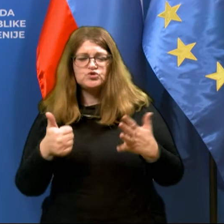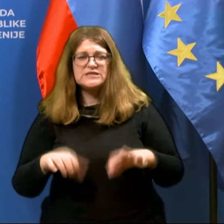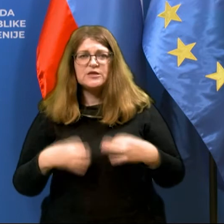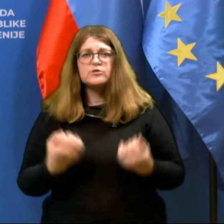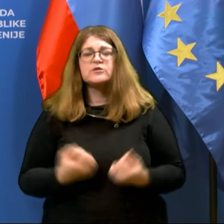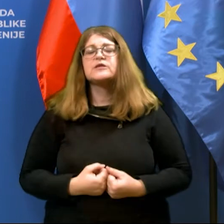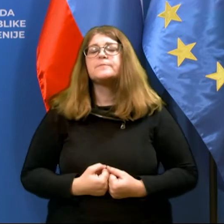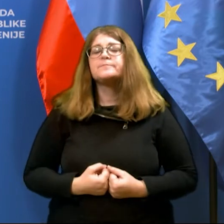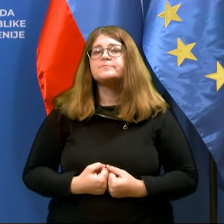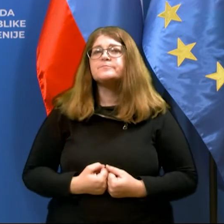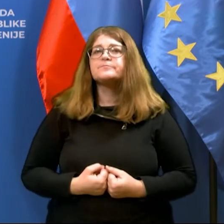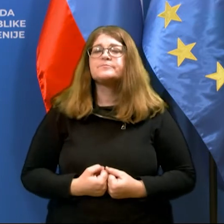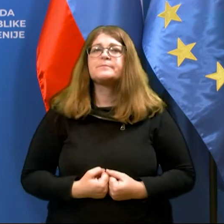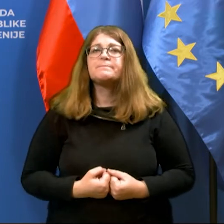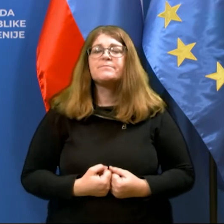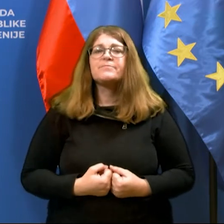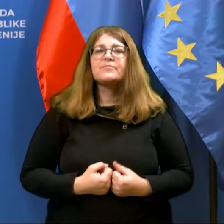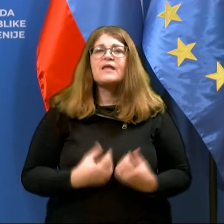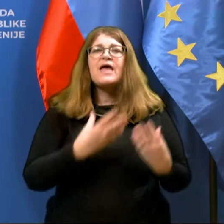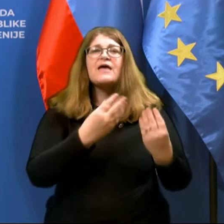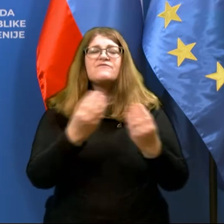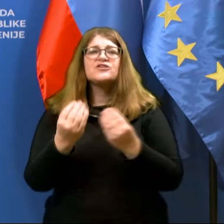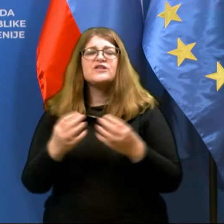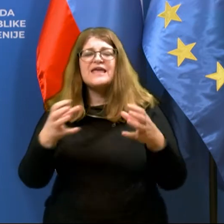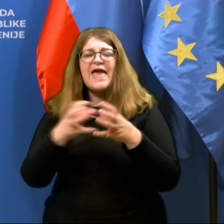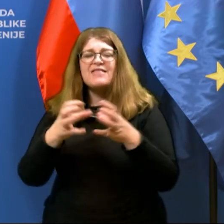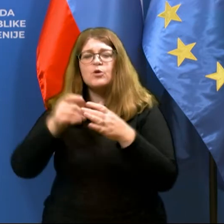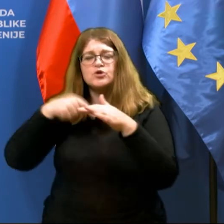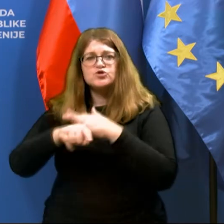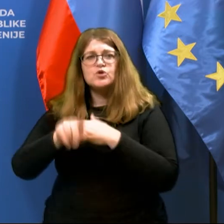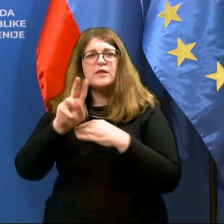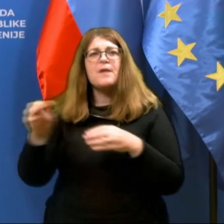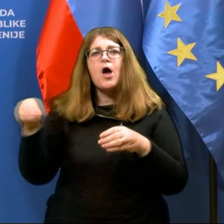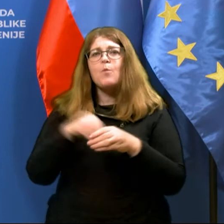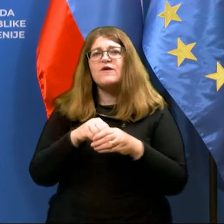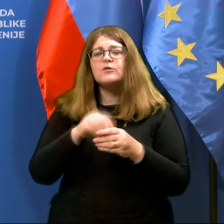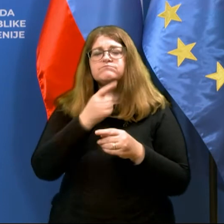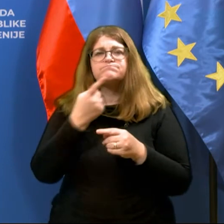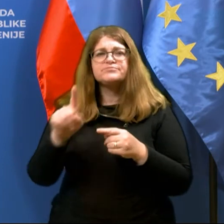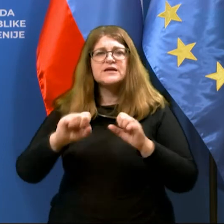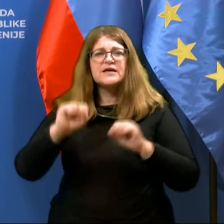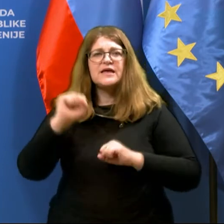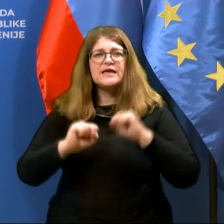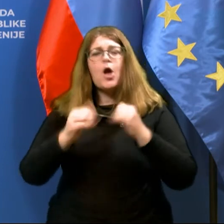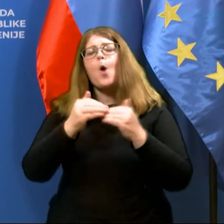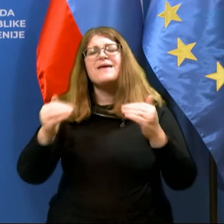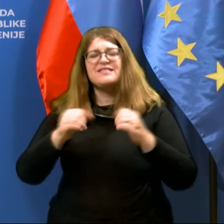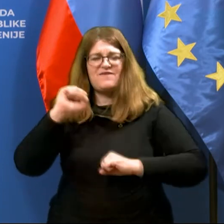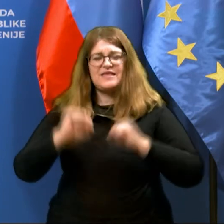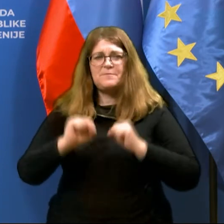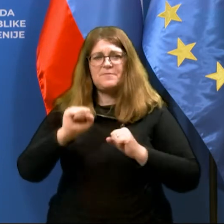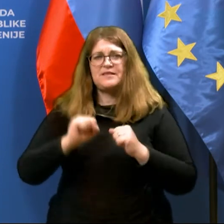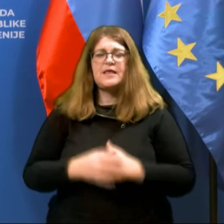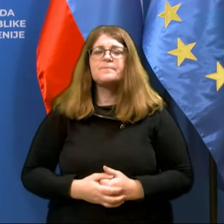Ravno tako je večina administrativnih enot Španije uvedla omejitev givanja znotraj ali pa pri prehajanju med